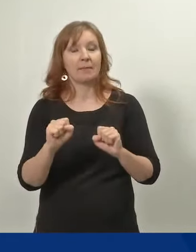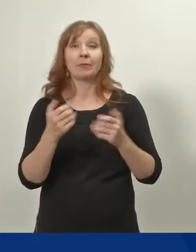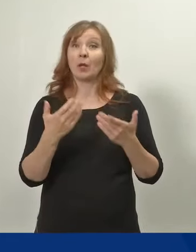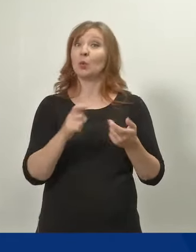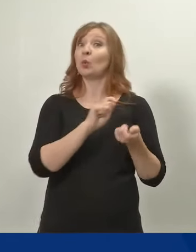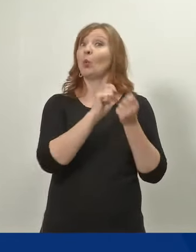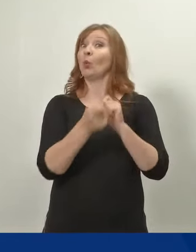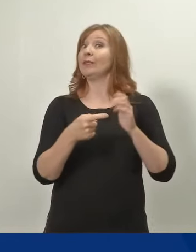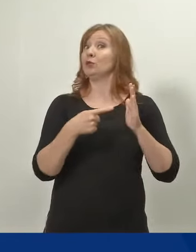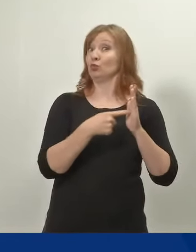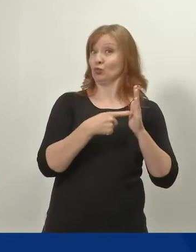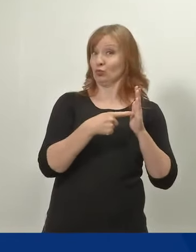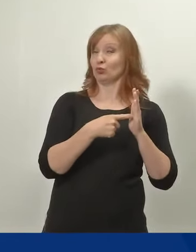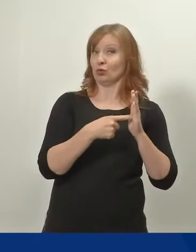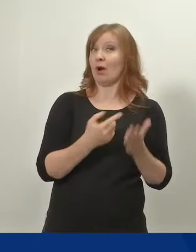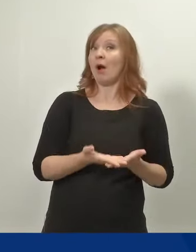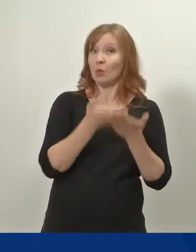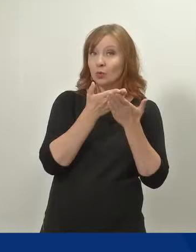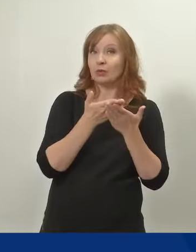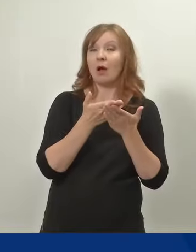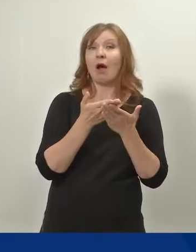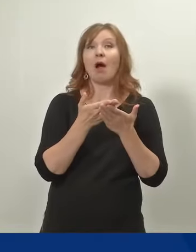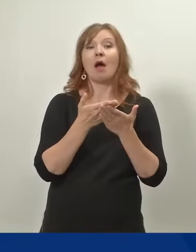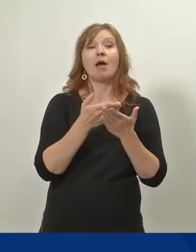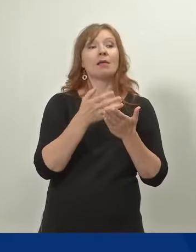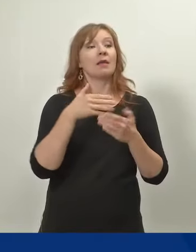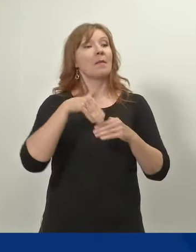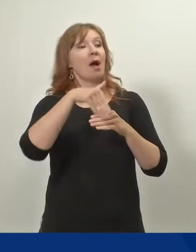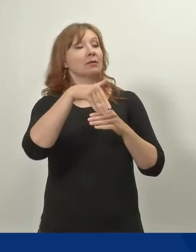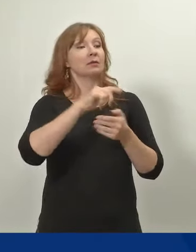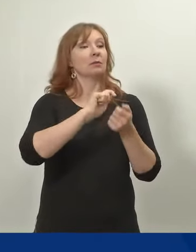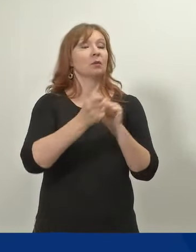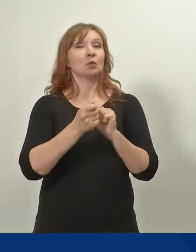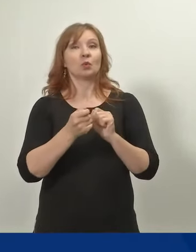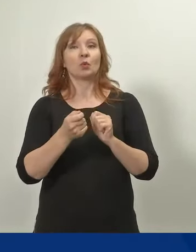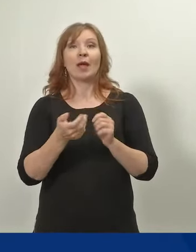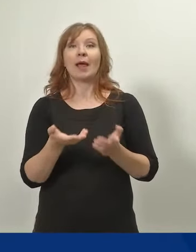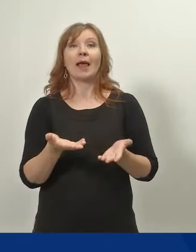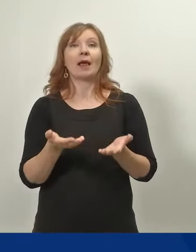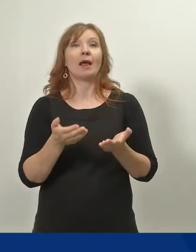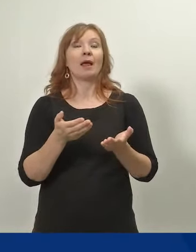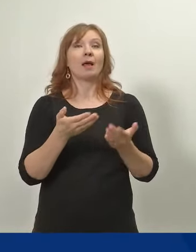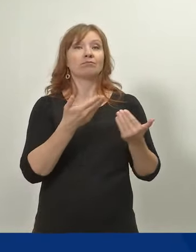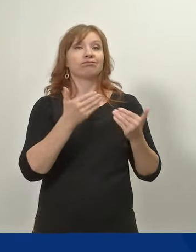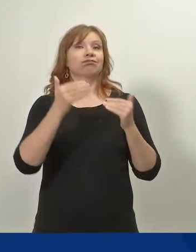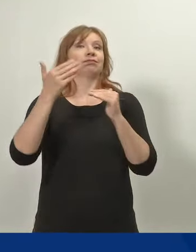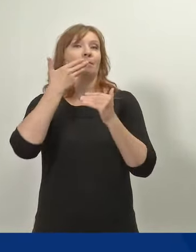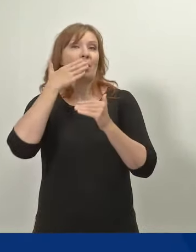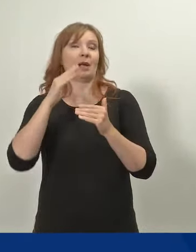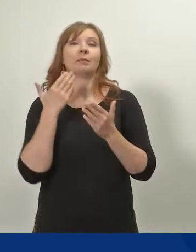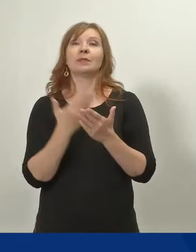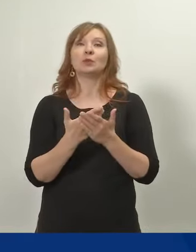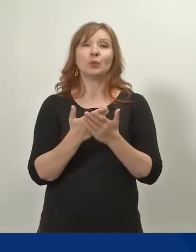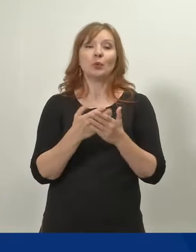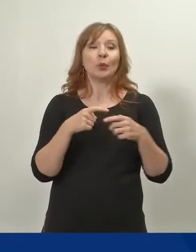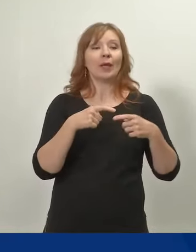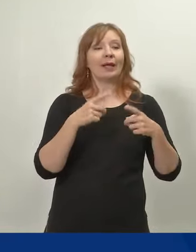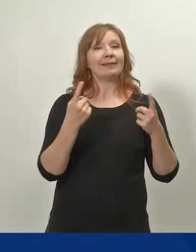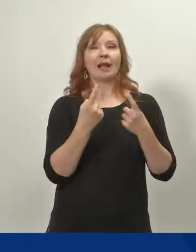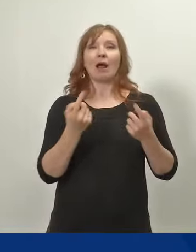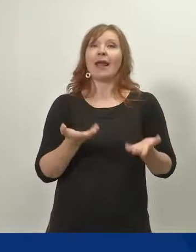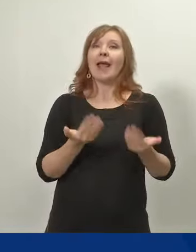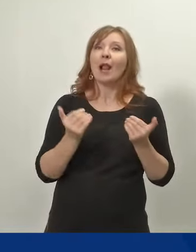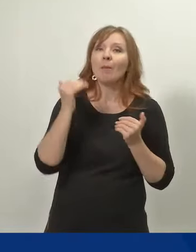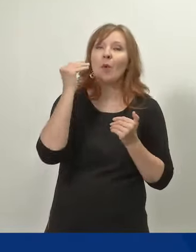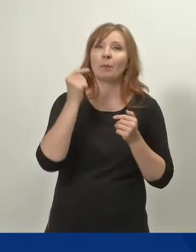siihen, että tämä on entistä helpompaa, entistä joustavampaa, entistä sujuvampaa siellä